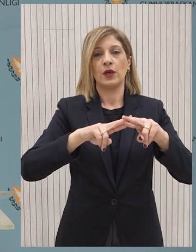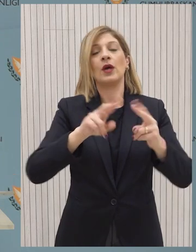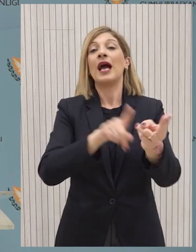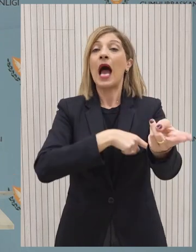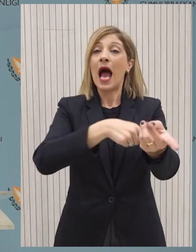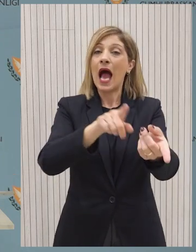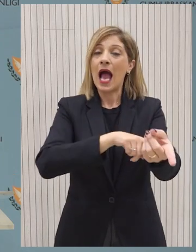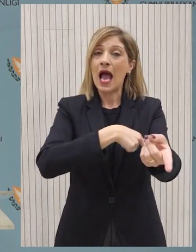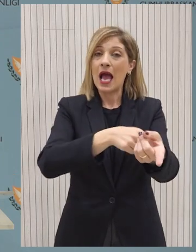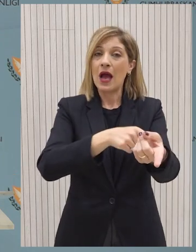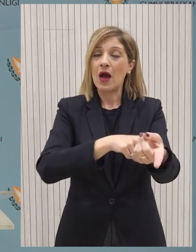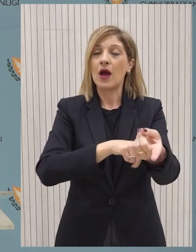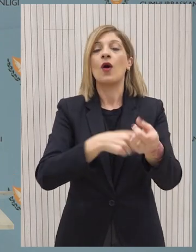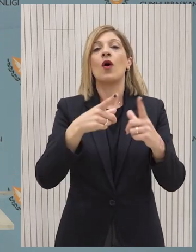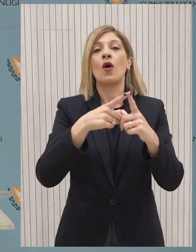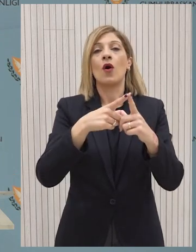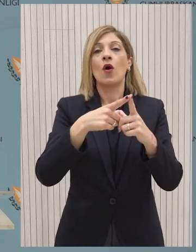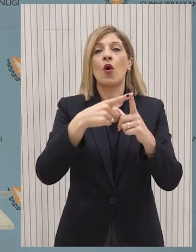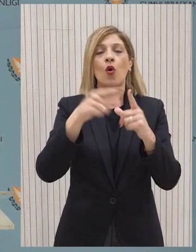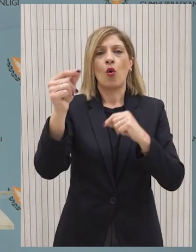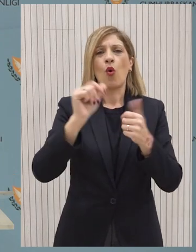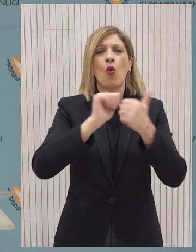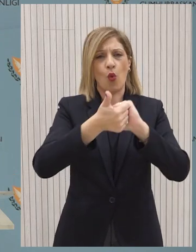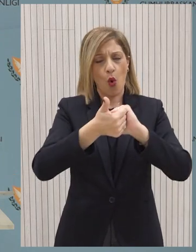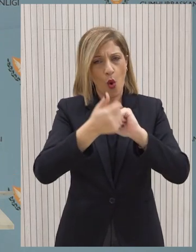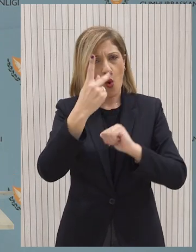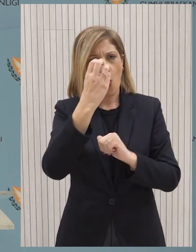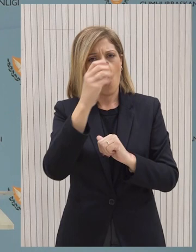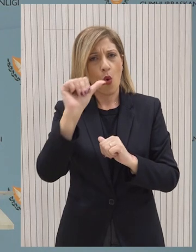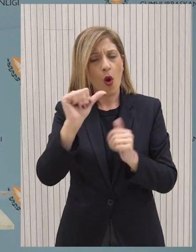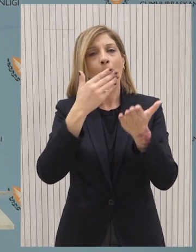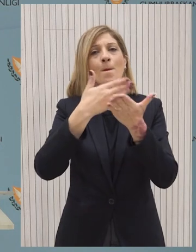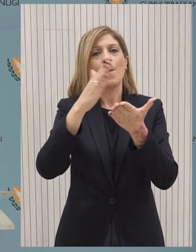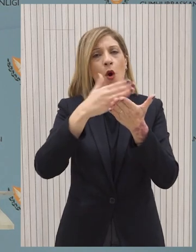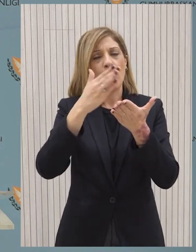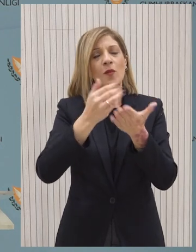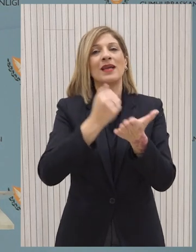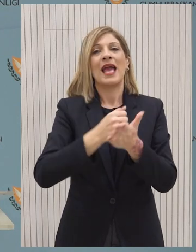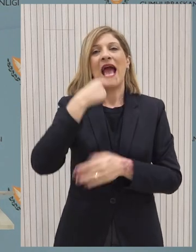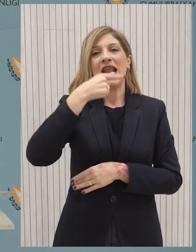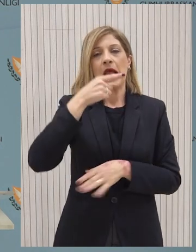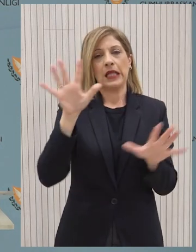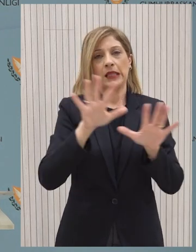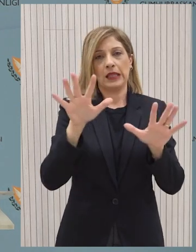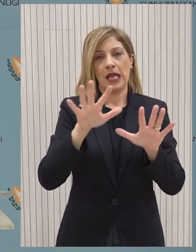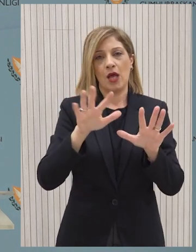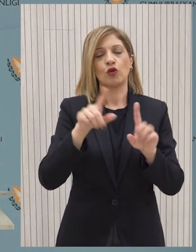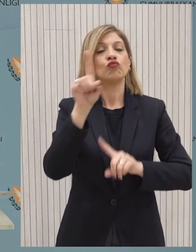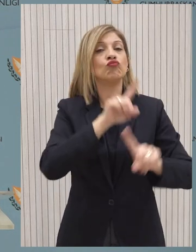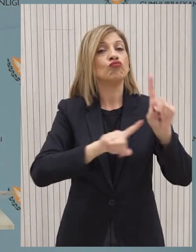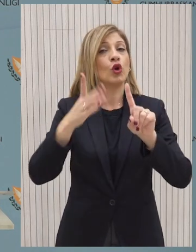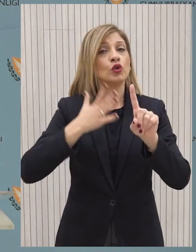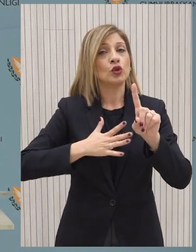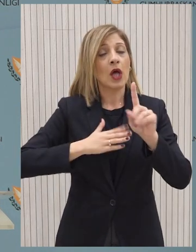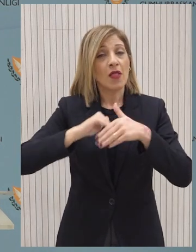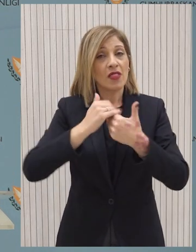Ηλεκτρισμού Κύπρου, του Κυπριακού Οργανισμού Αθλητισμού, του Πολυοδομικού Συμβουλίου και του Ραδιαφωνικού Ιδρύματος Κύπρου. Η δηλώση ενδιαφέροντος